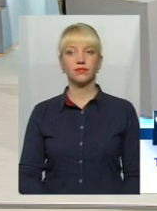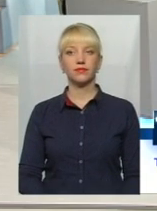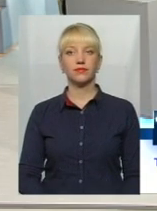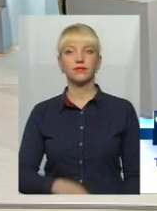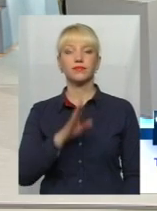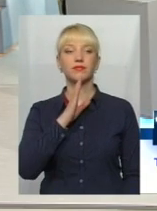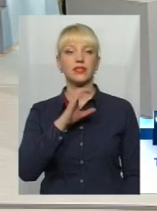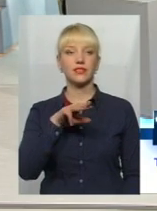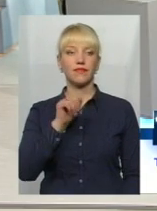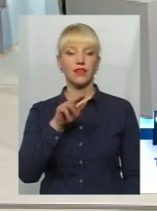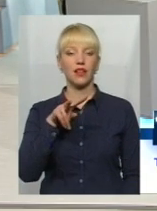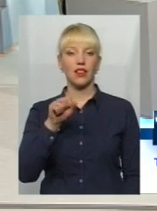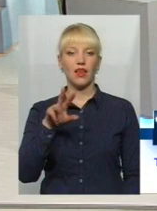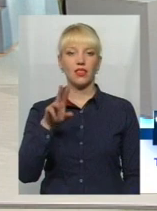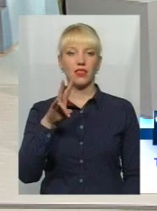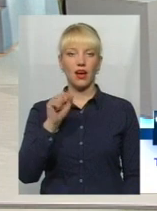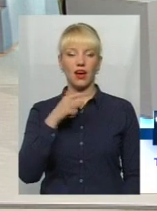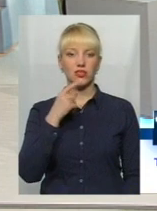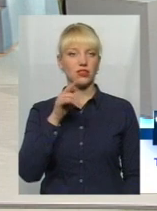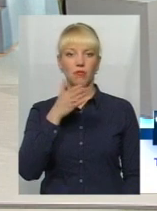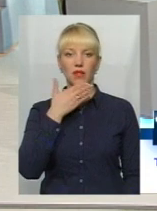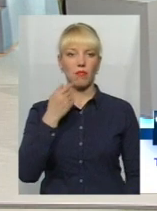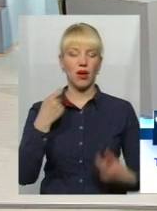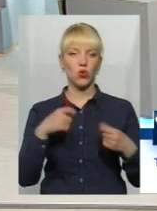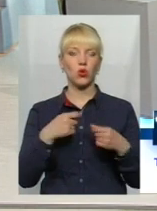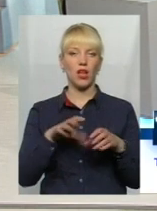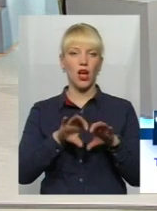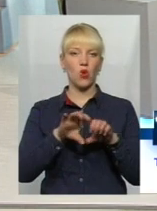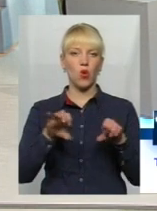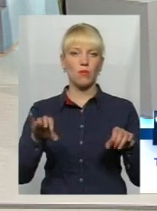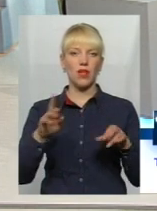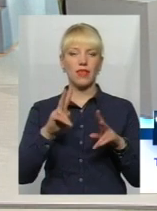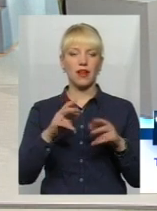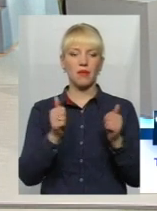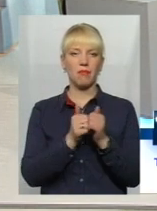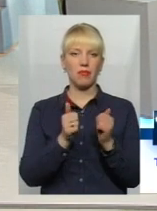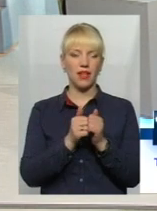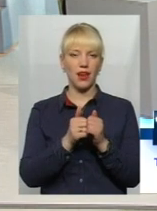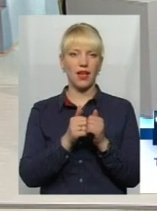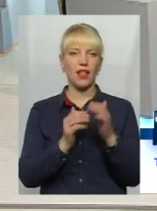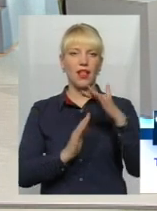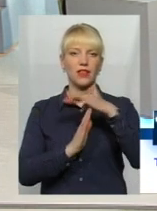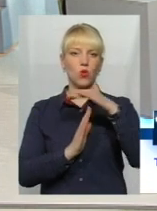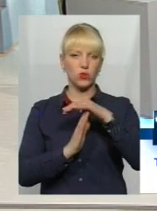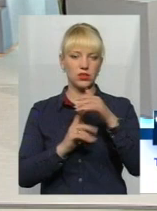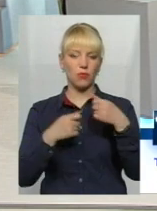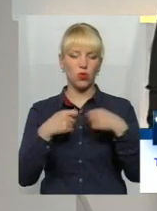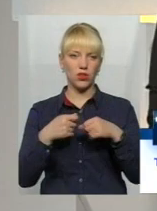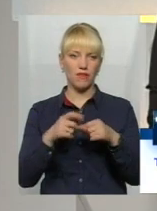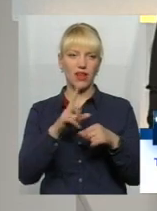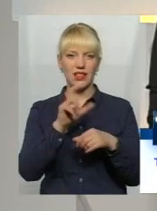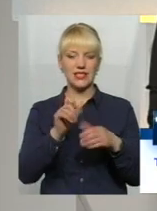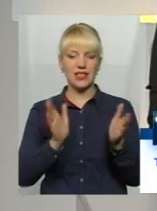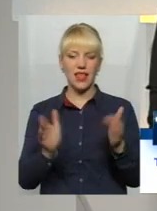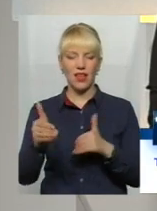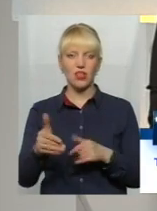Пані Світлана каже, що там нема торгівлі, а колбасу, як корокіоски продавали, так і продаю з ящиків. Ага, добре,